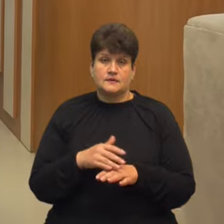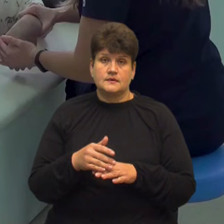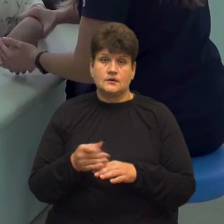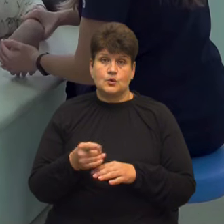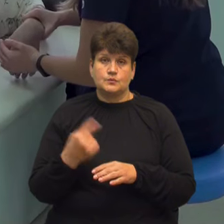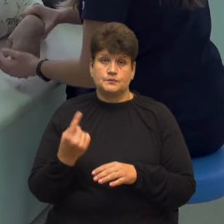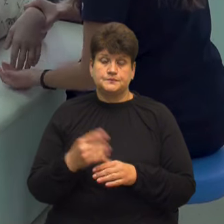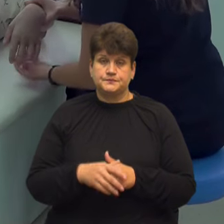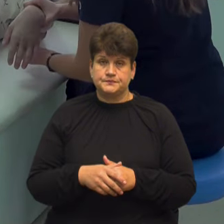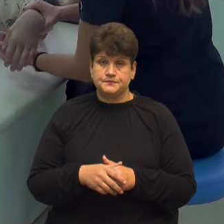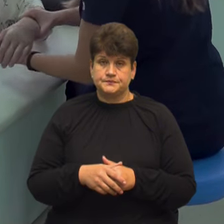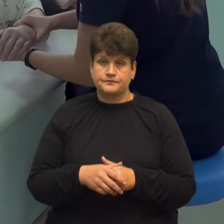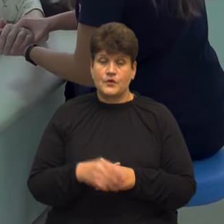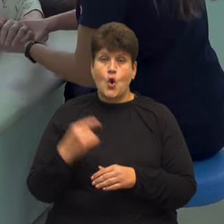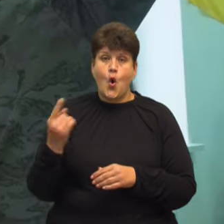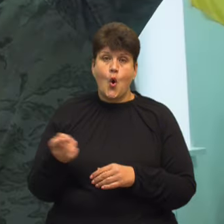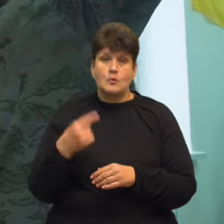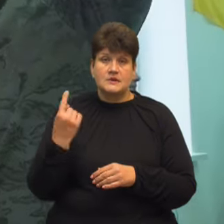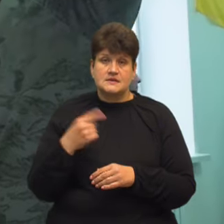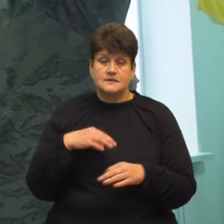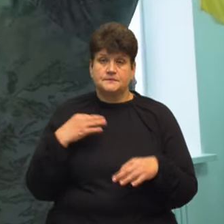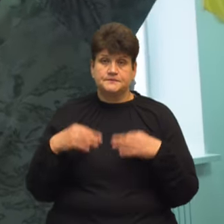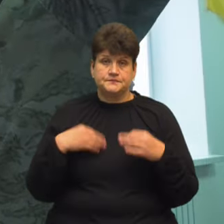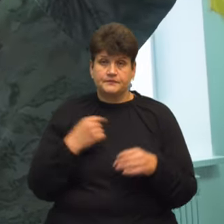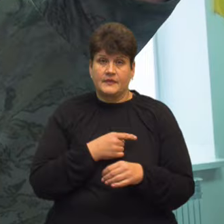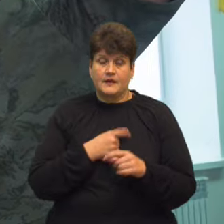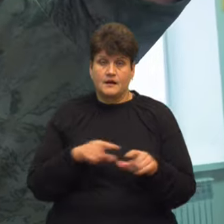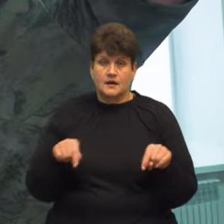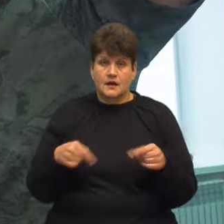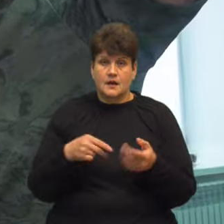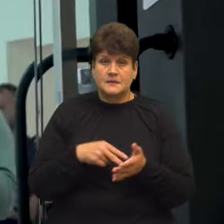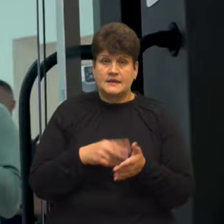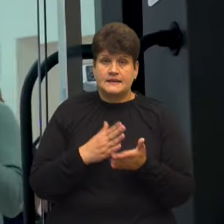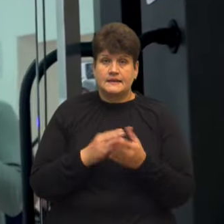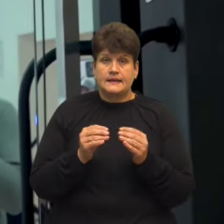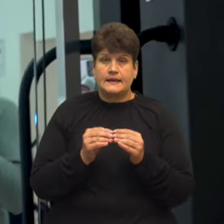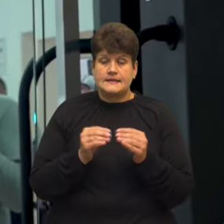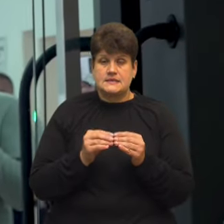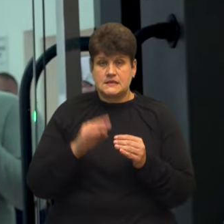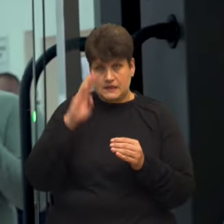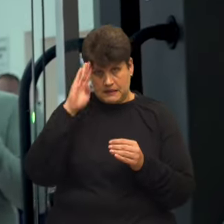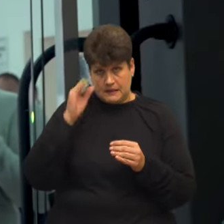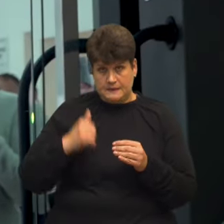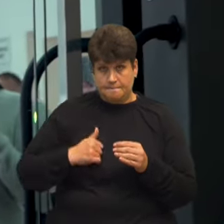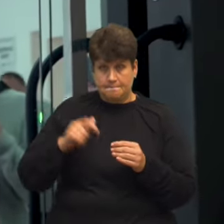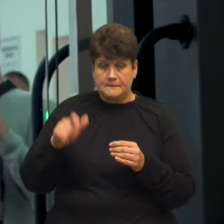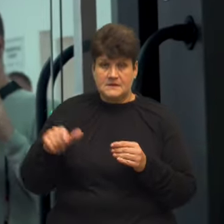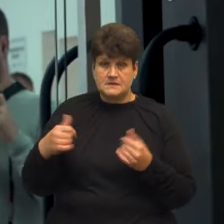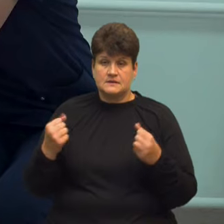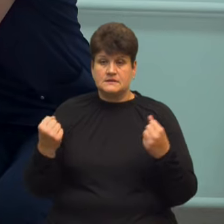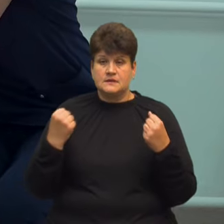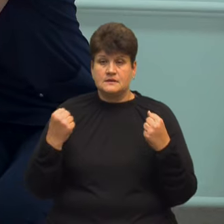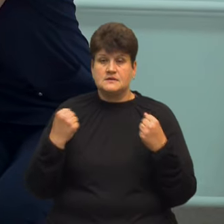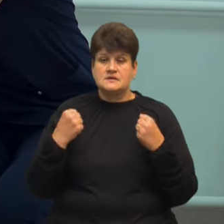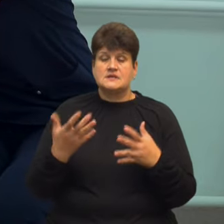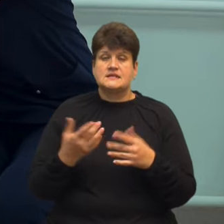В обласній психонерологічній лікарні зараз проходять реабілітацію 10 бійців Сьогодні троє з них займаються в залі фізичної терапії